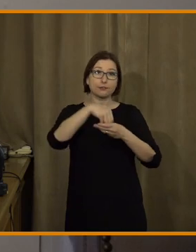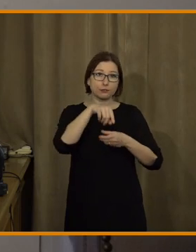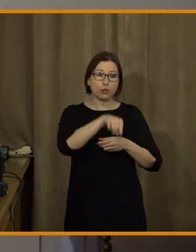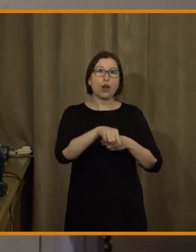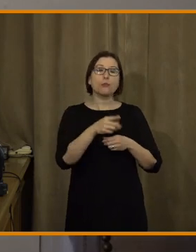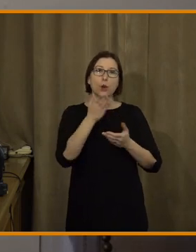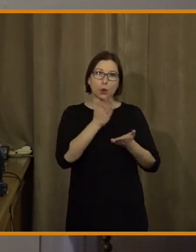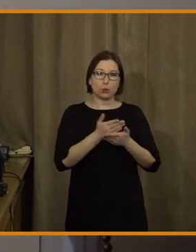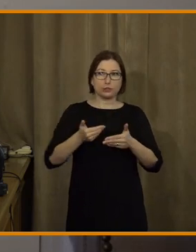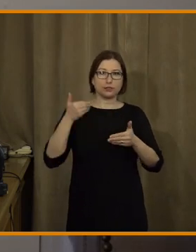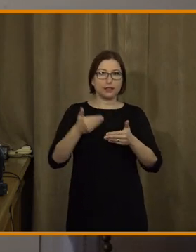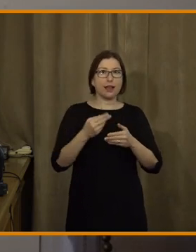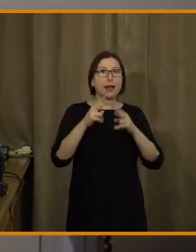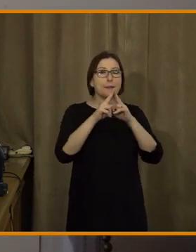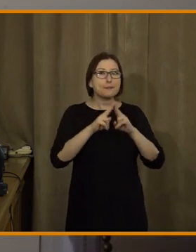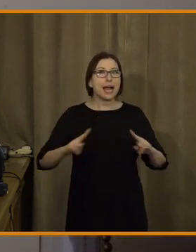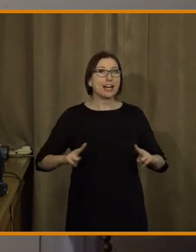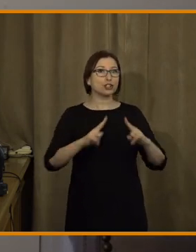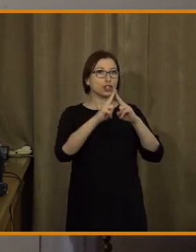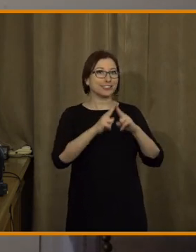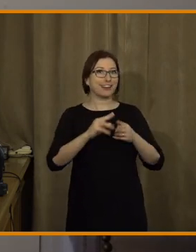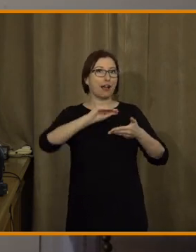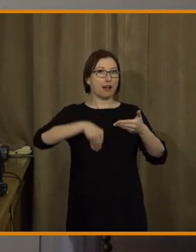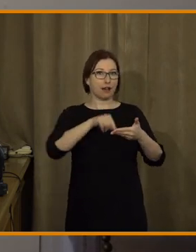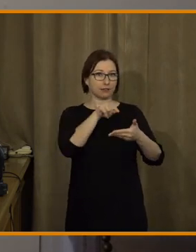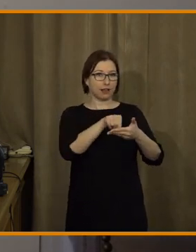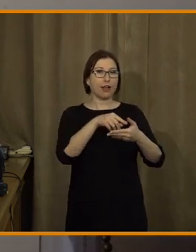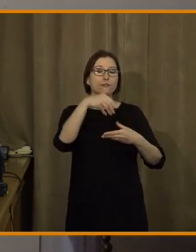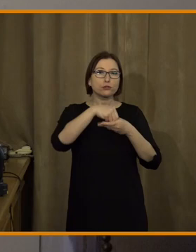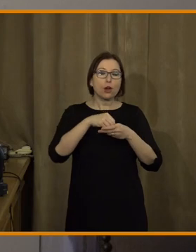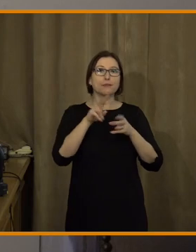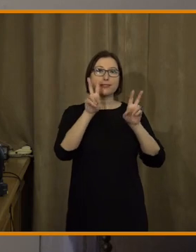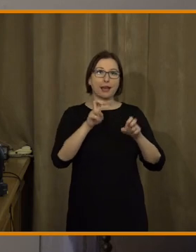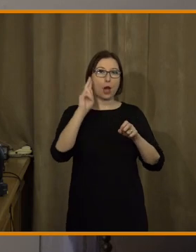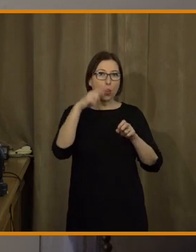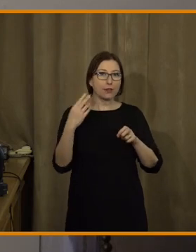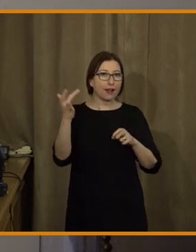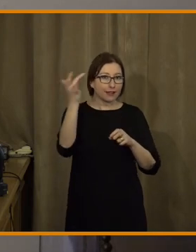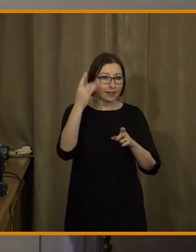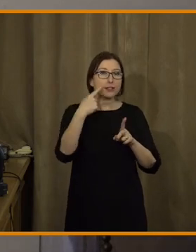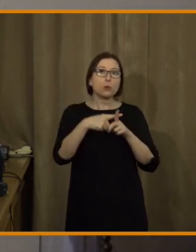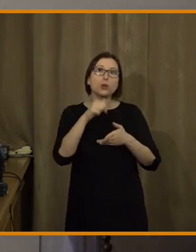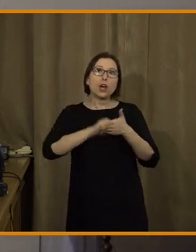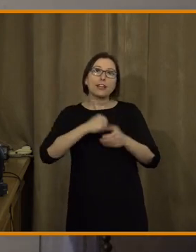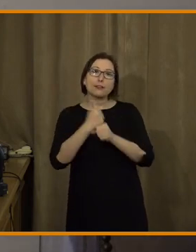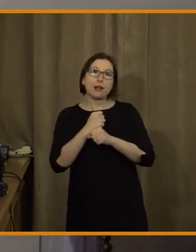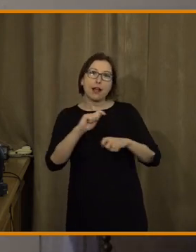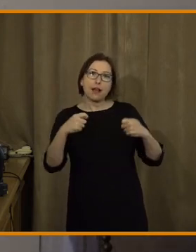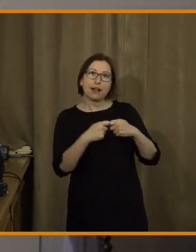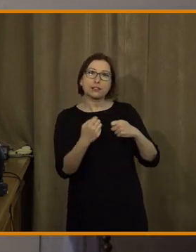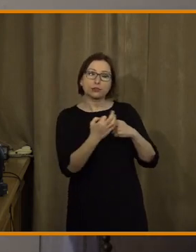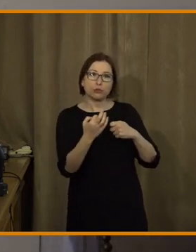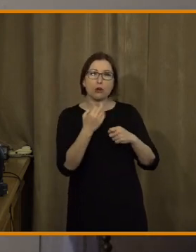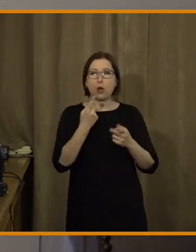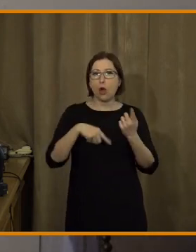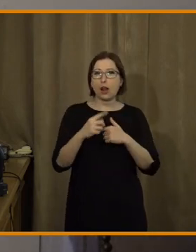světlo světa pařížská charta, která se týká umělé inteligence a novinářské práce, jde o nějakou